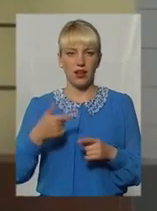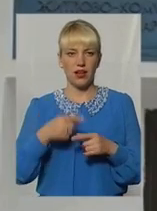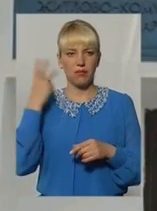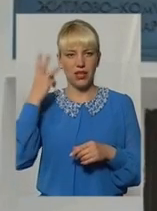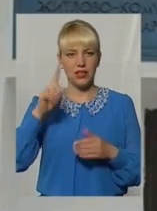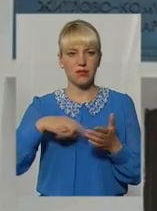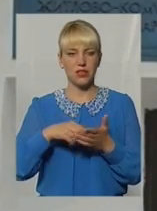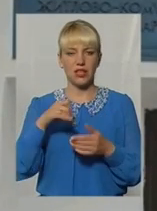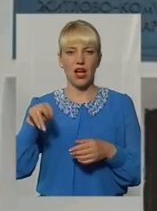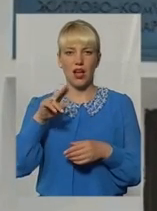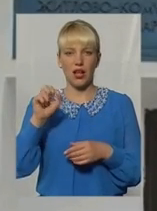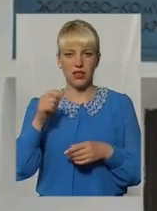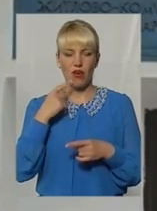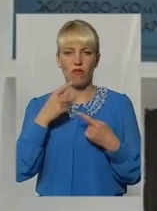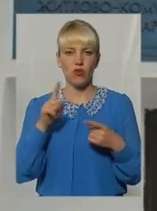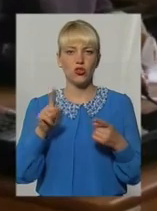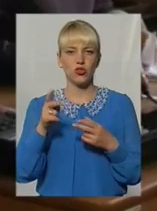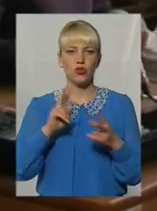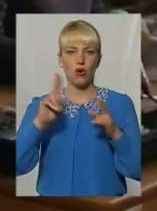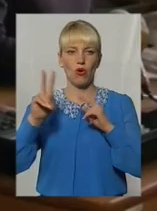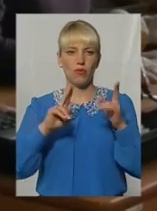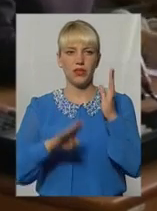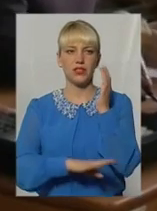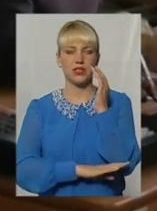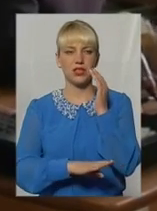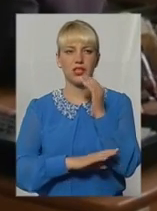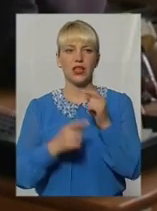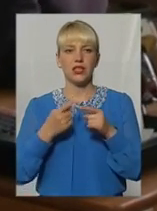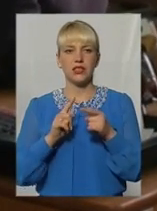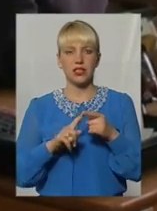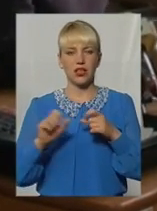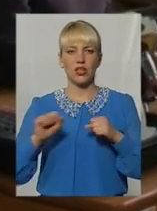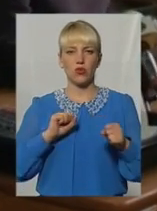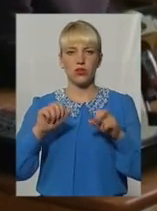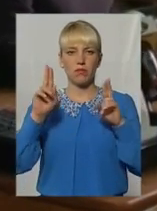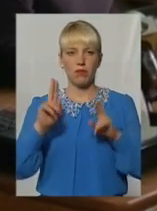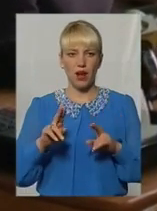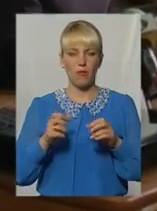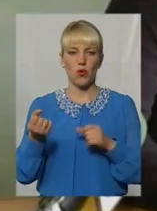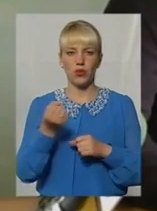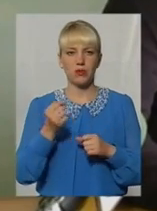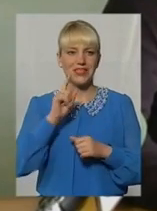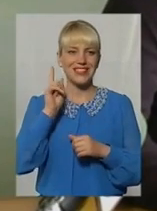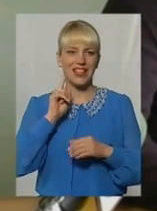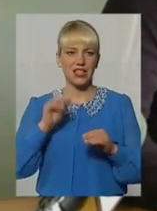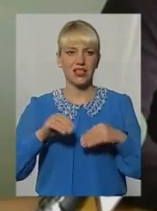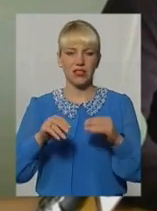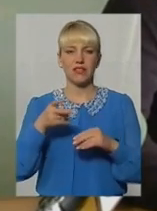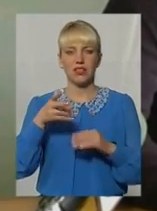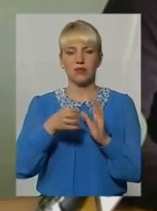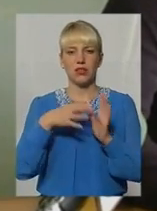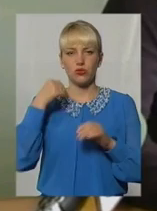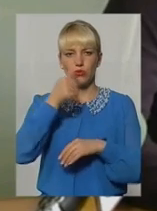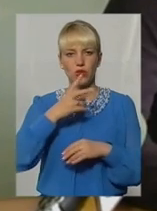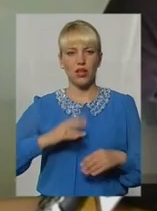міської ради запевняють, що в обрізуванні дерев керується правилами утримання зелених насаджень. В 2015 році на